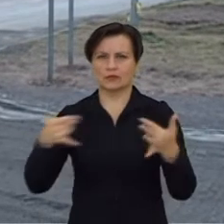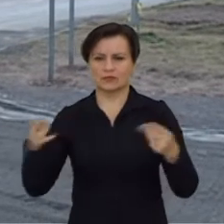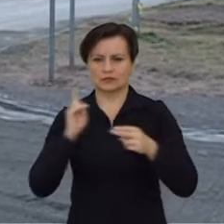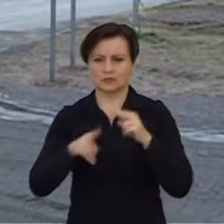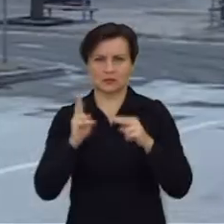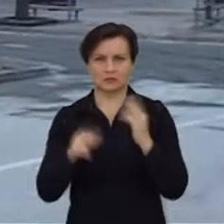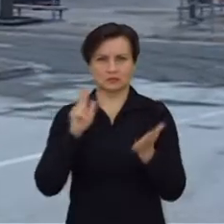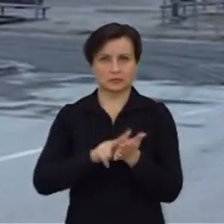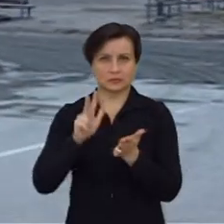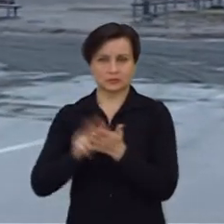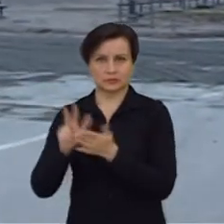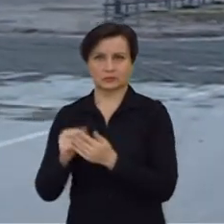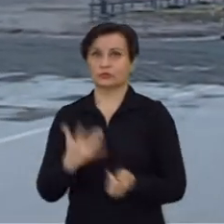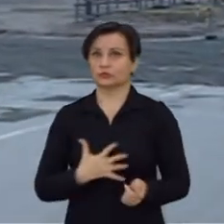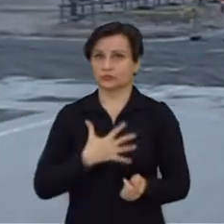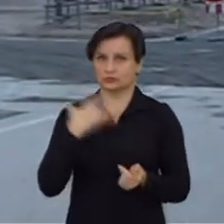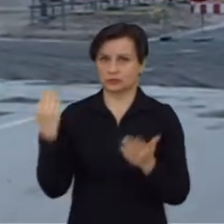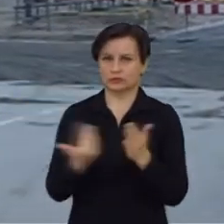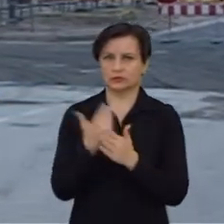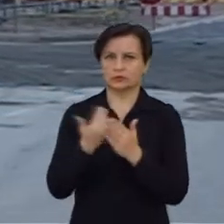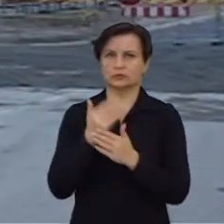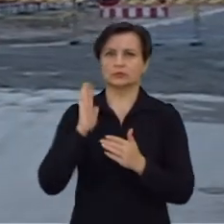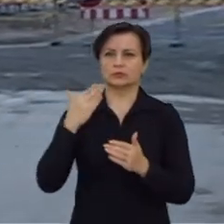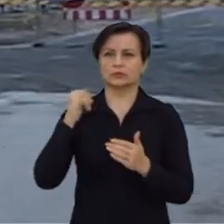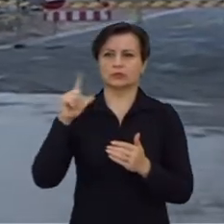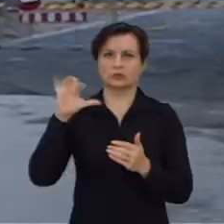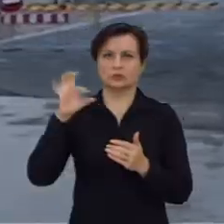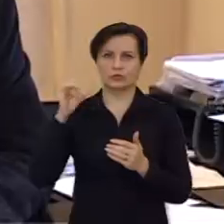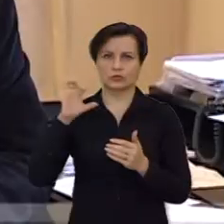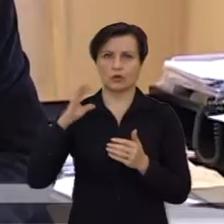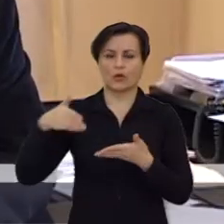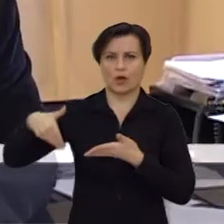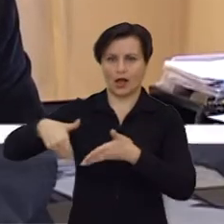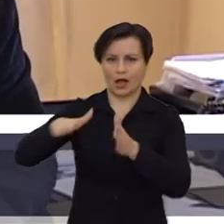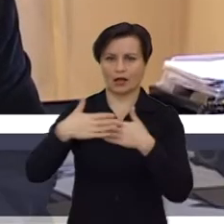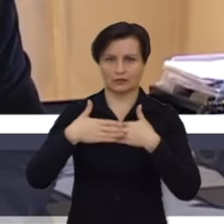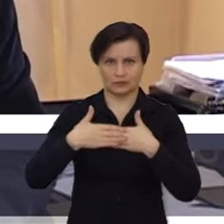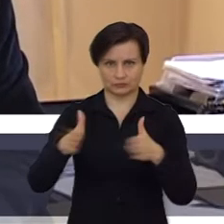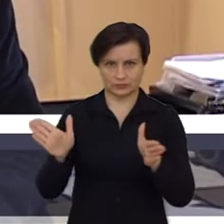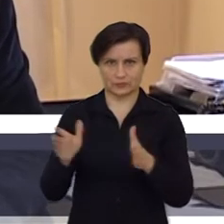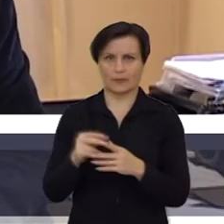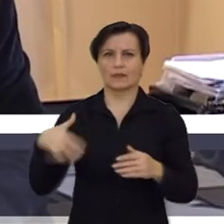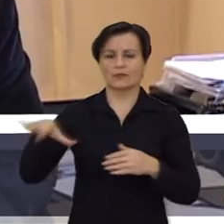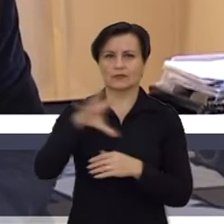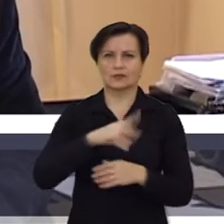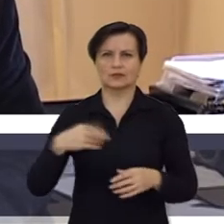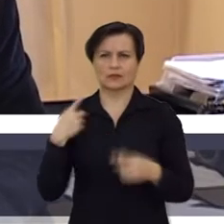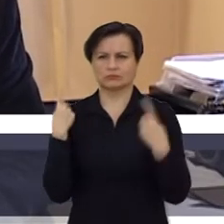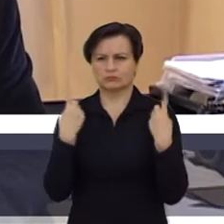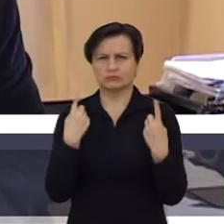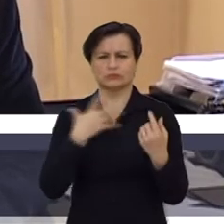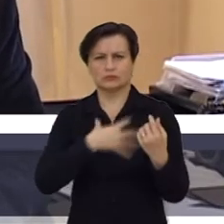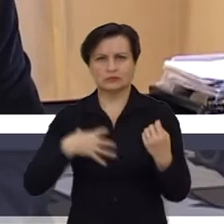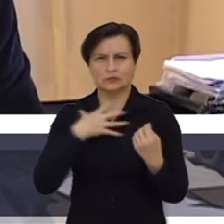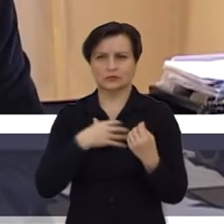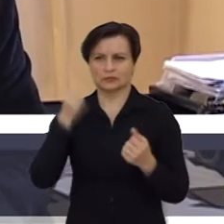Tačiau džiugiausia naujiena, kad greitai bus atidaryta Česlovo Milošo gatvė. Visiems aktualus senamestis, ypatingai senoji